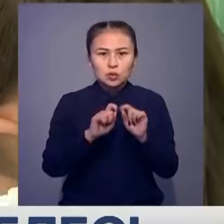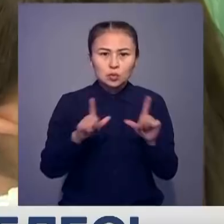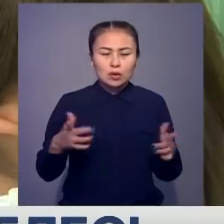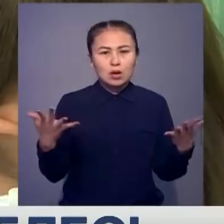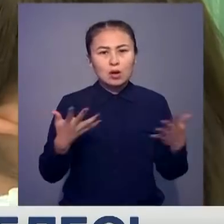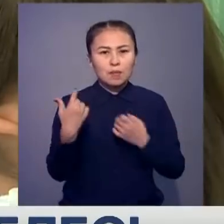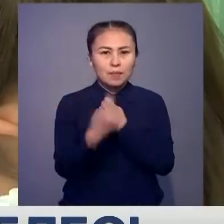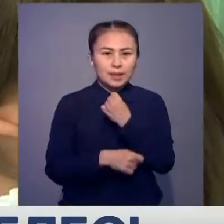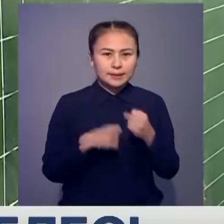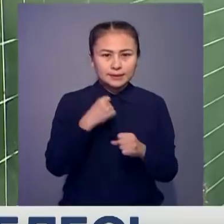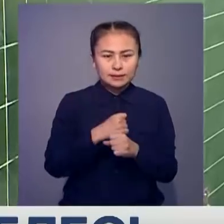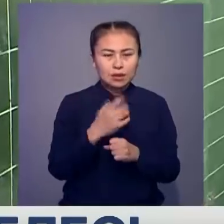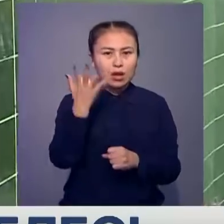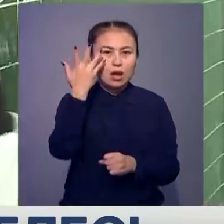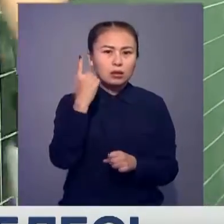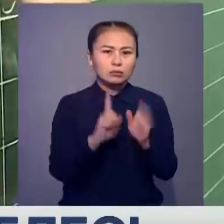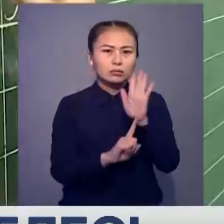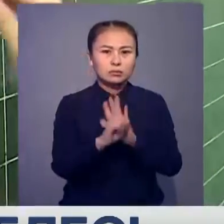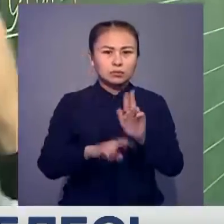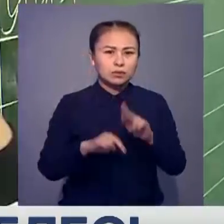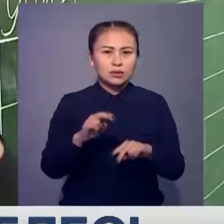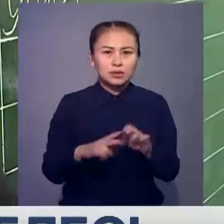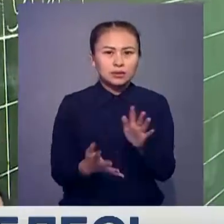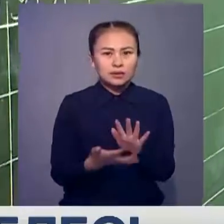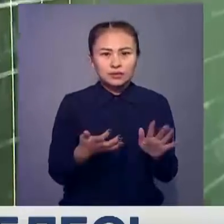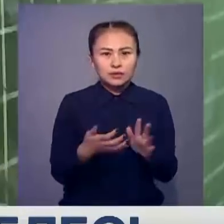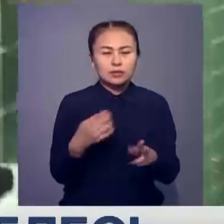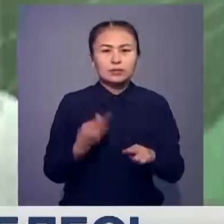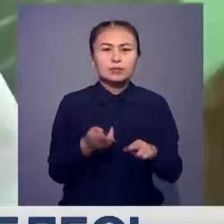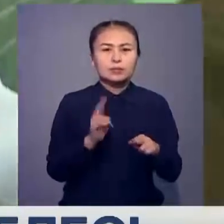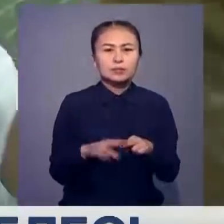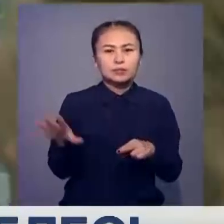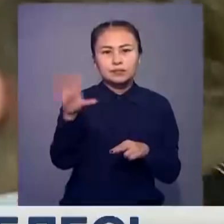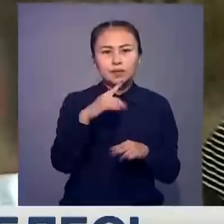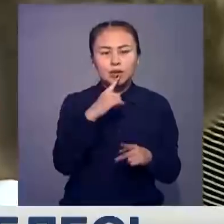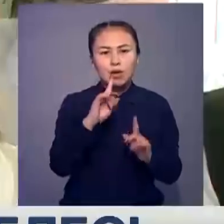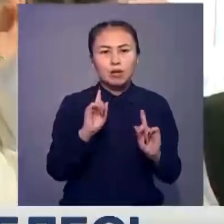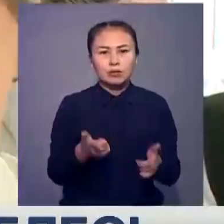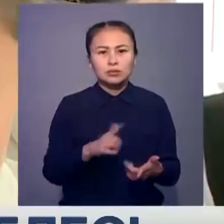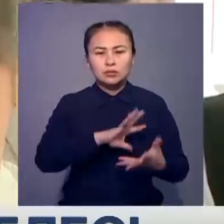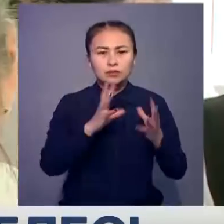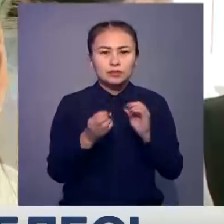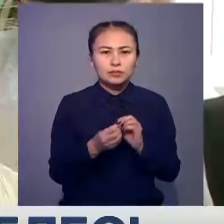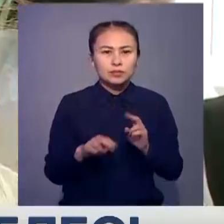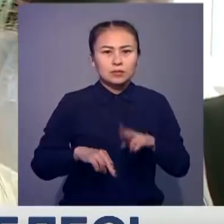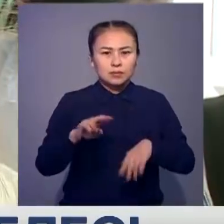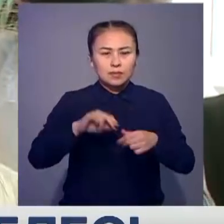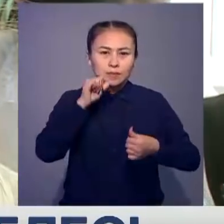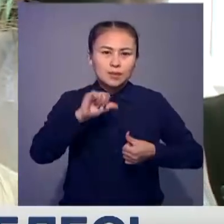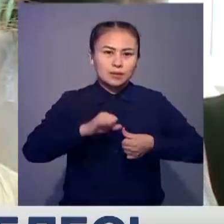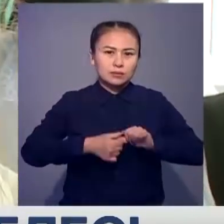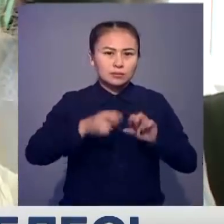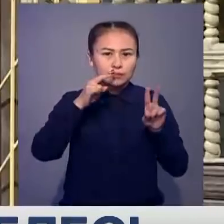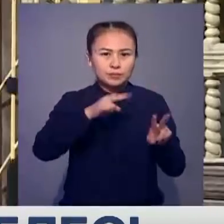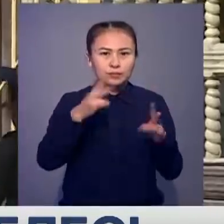қандай материалдан және қашан салынғанын білу жеткіліксіз болып жатады. Сондықтан мамандар бірауыздан құрлыс сапасы үнемі бақлауда болу